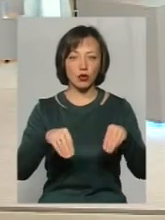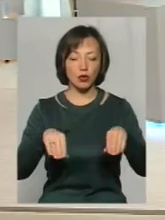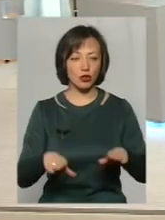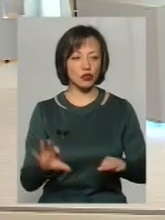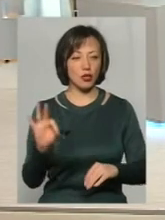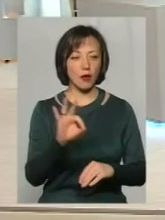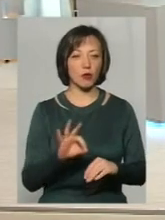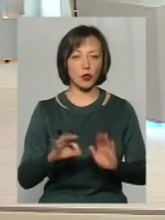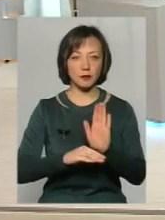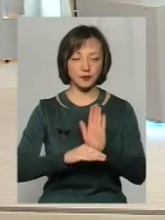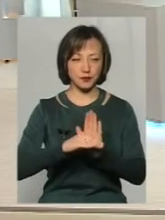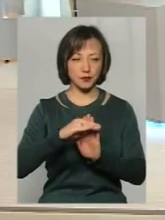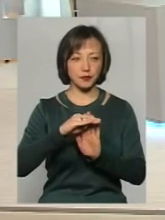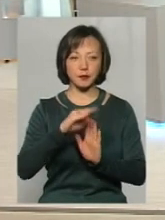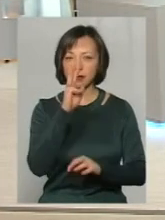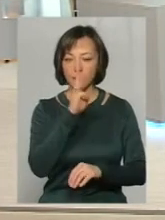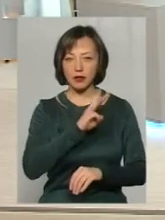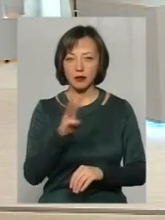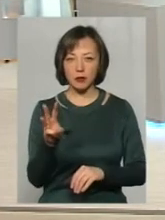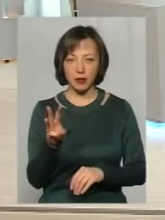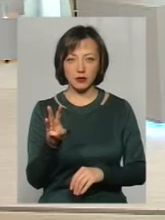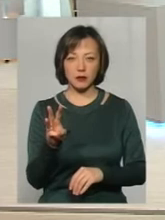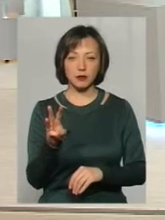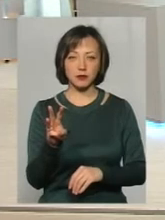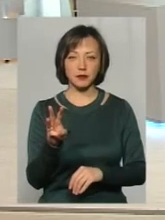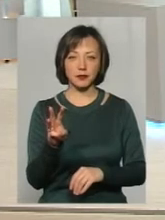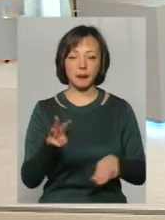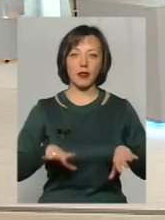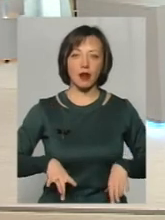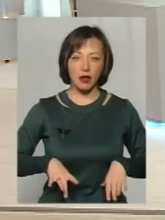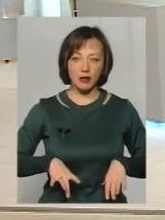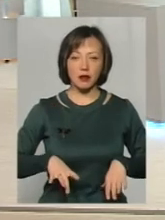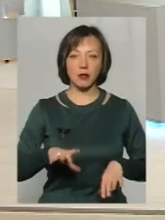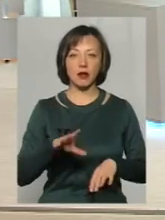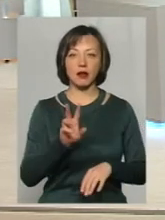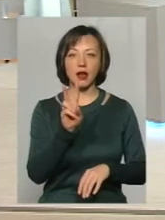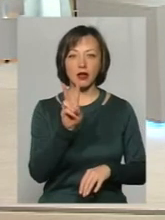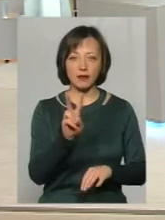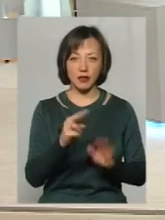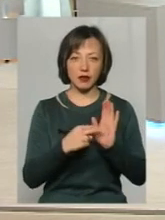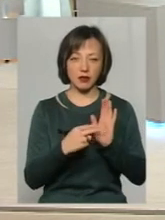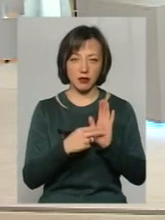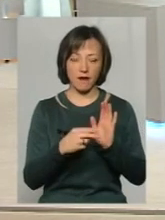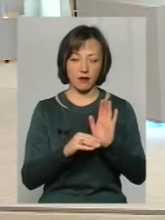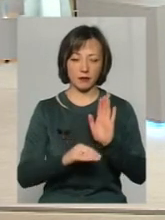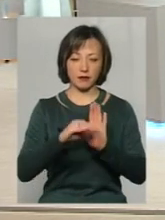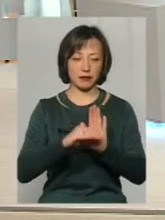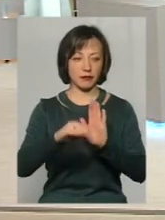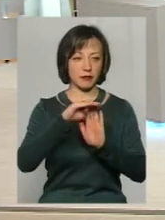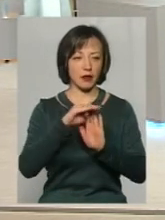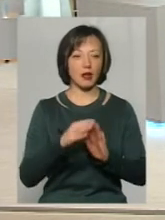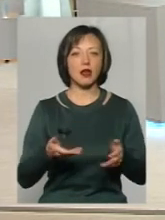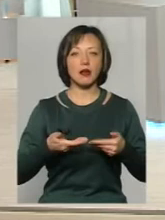про підняття заробітної плати тренерам на дві тарифних ставки. І ми маємо